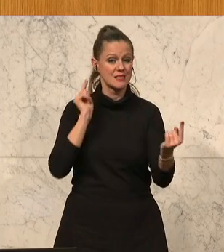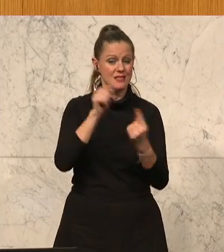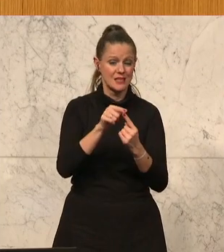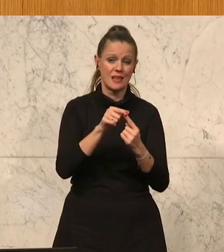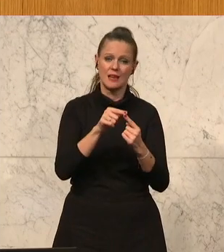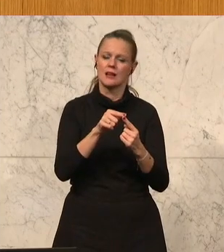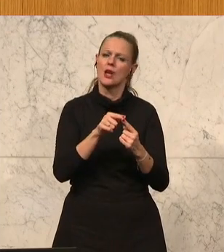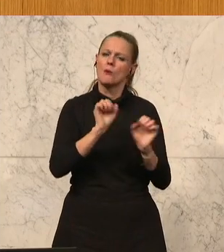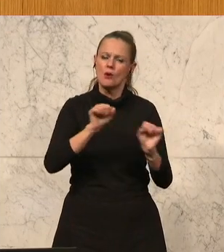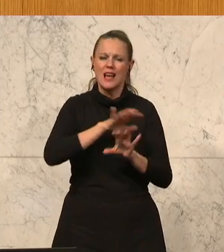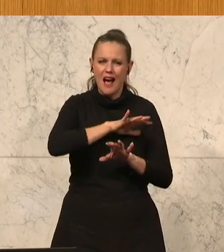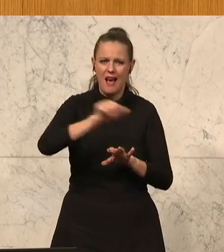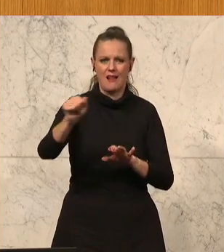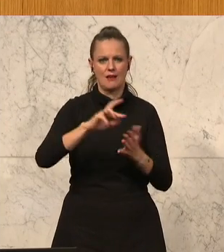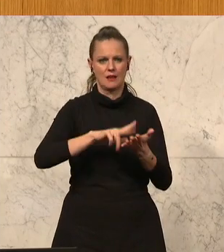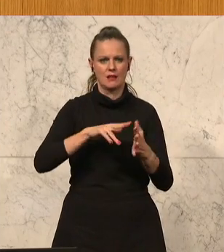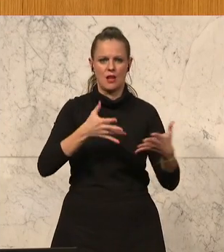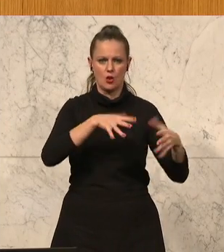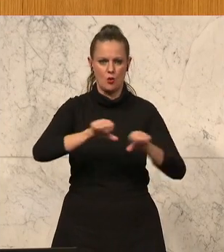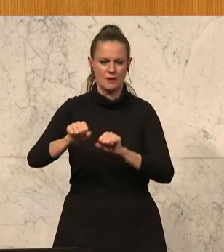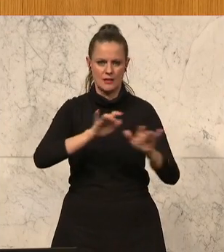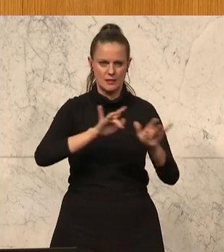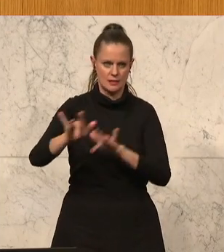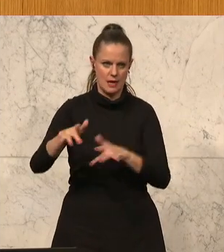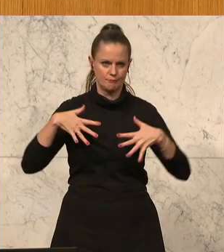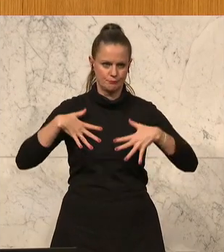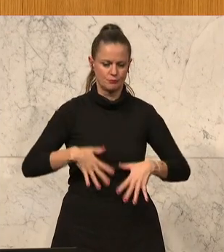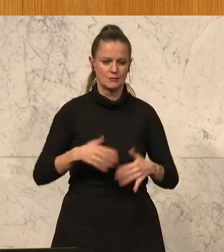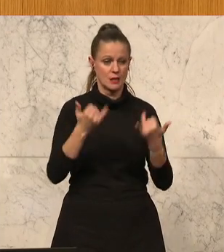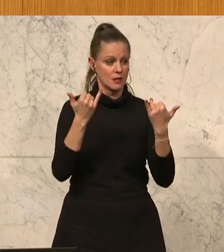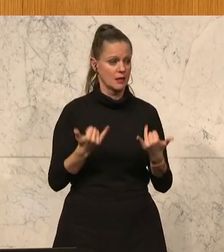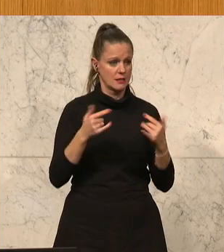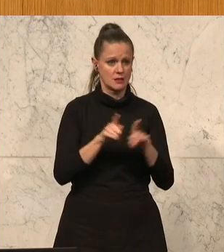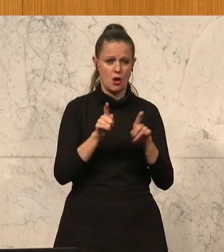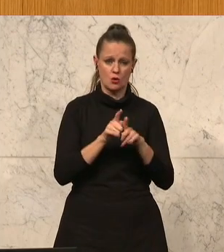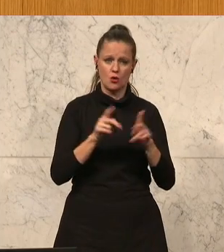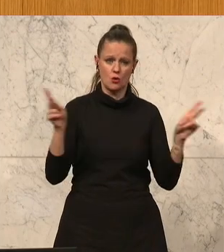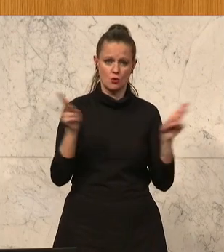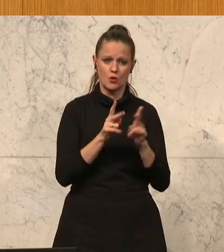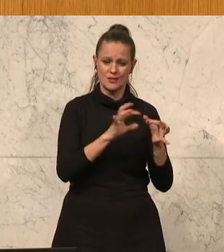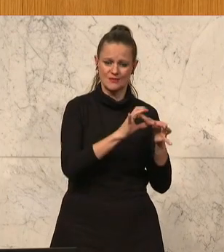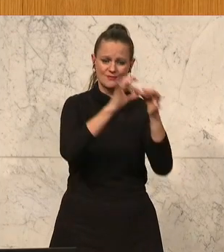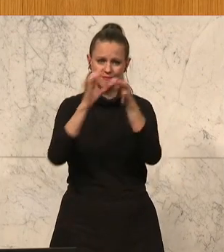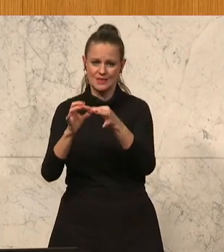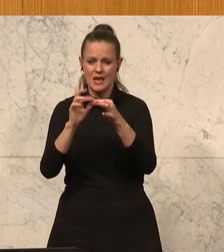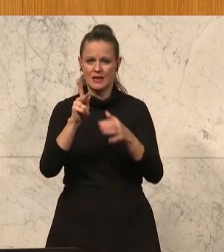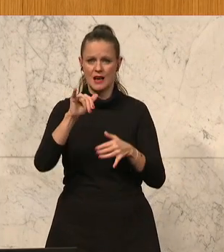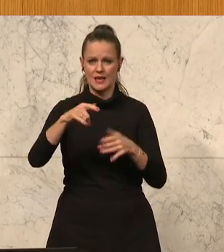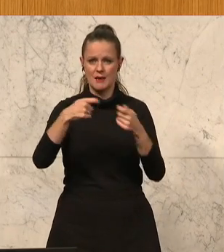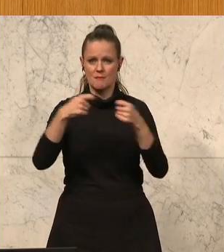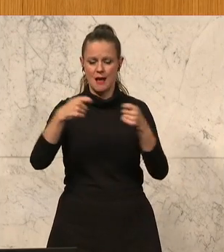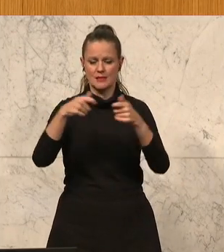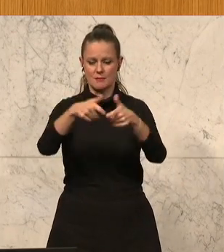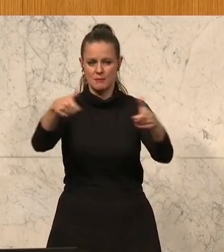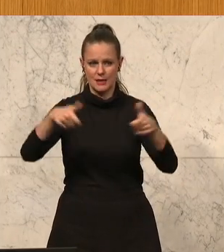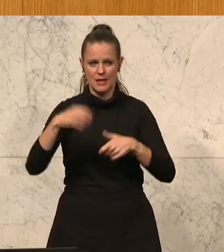möglichst alle Menschen über digitale Kompetenzen verfügen. Und an dieser Stelle darf ich dann auch gleich eine Brücke zum KI-Maßnahmenpaket in der Schule